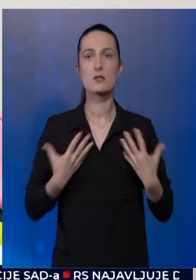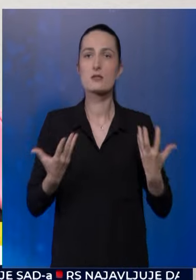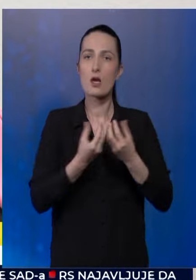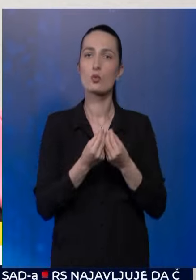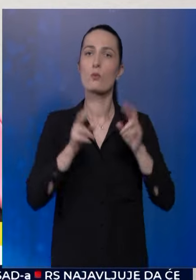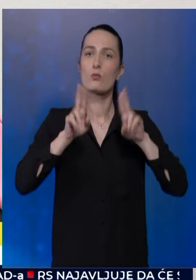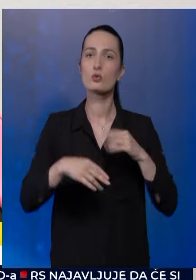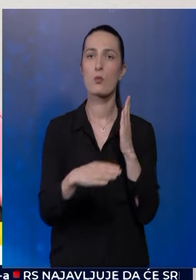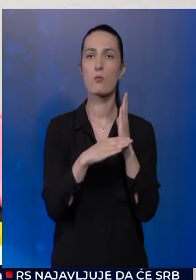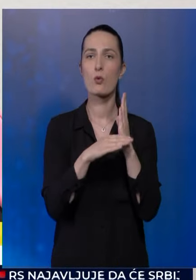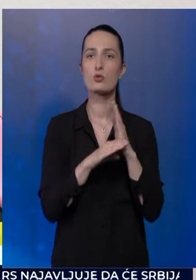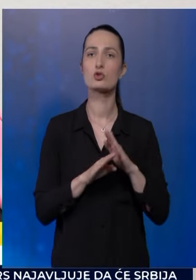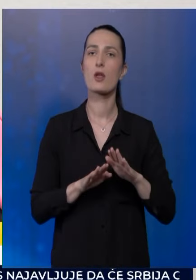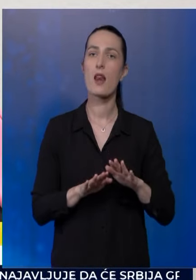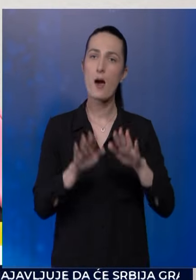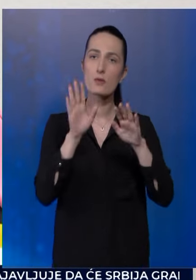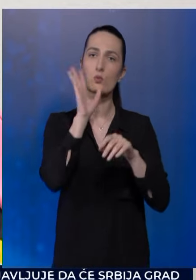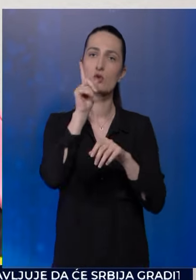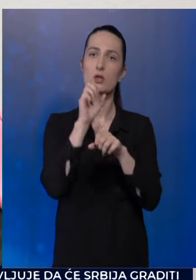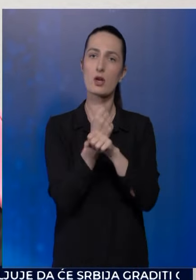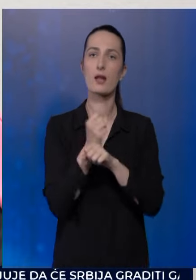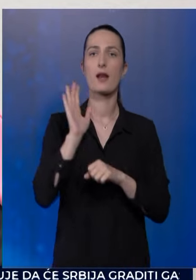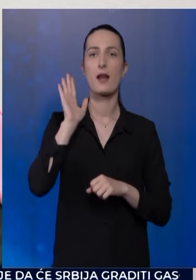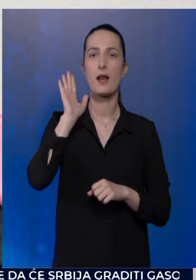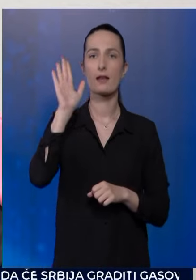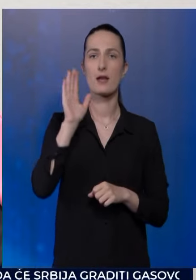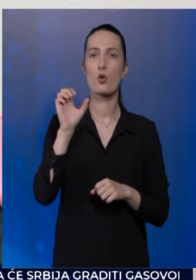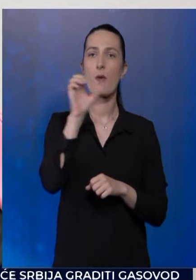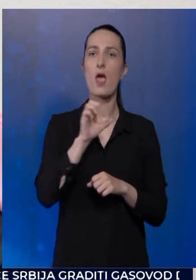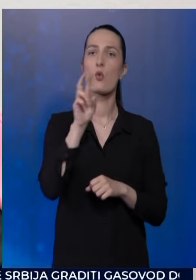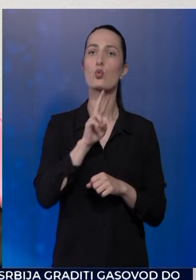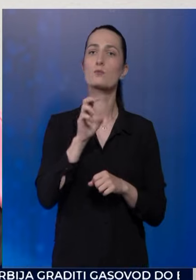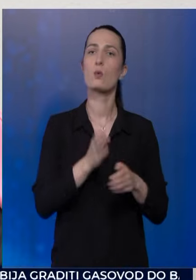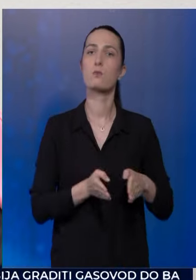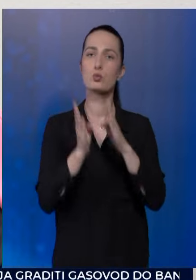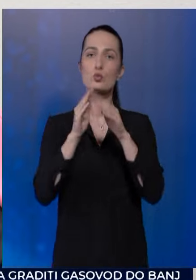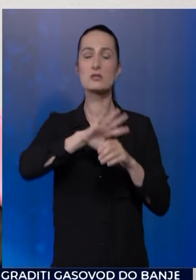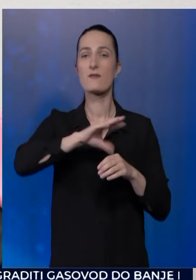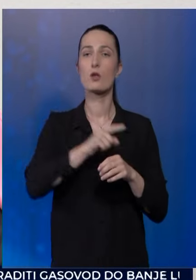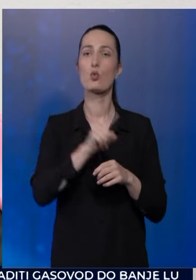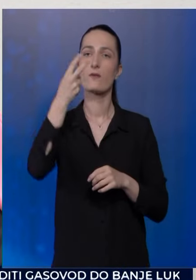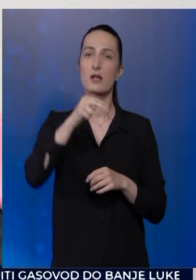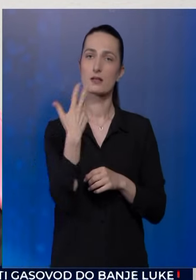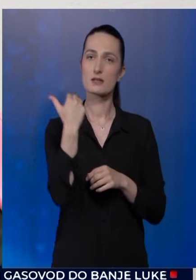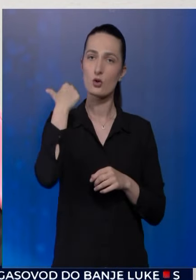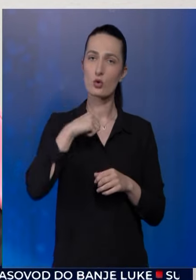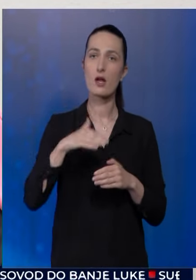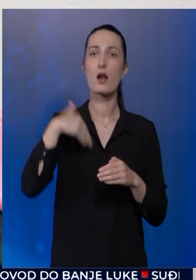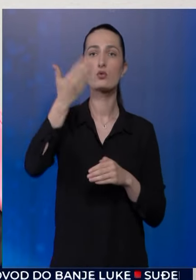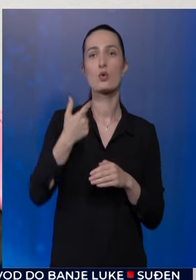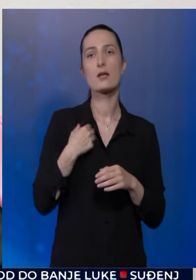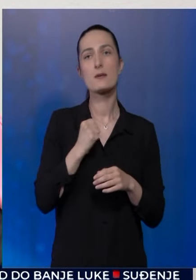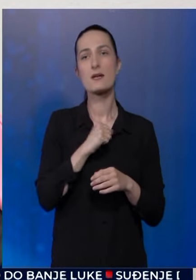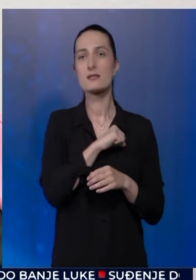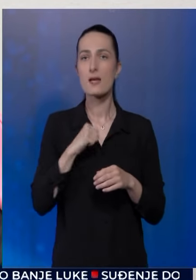Korak po korak vjerujem da zajedno možemo pomoći napredku Bosne i Hercegovine na njenom evropskom putu, sve